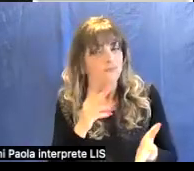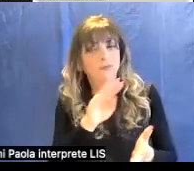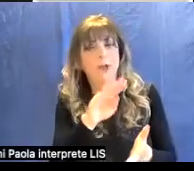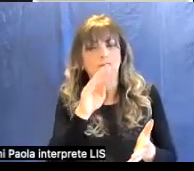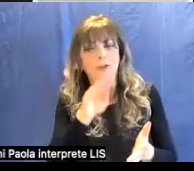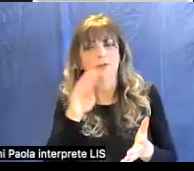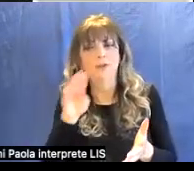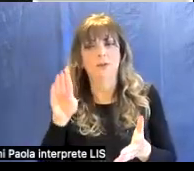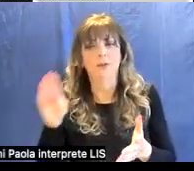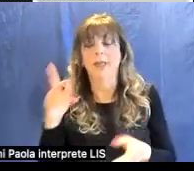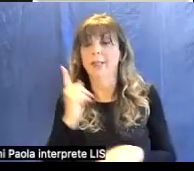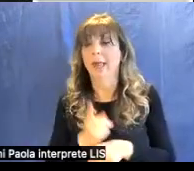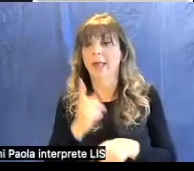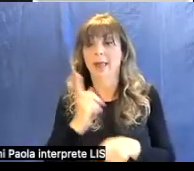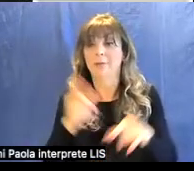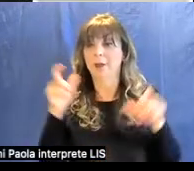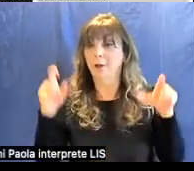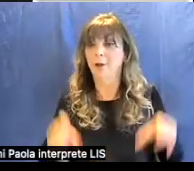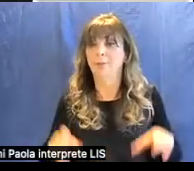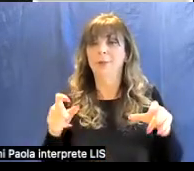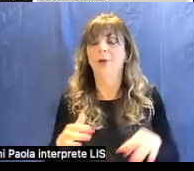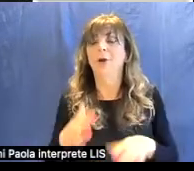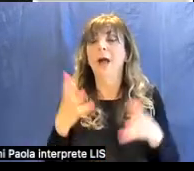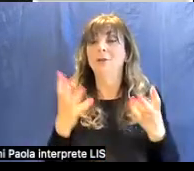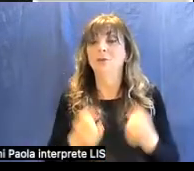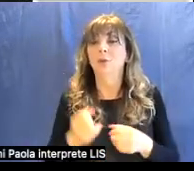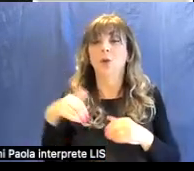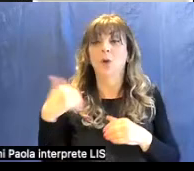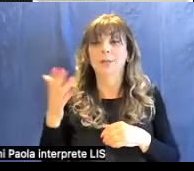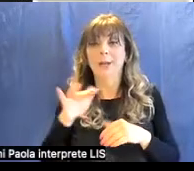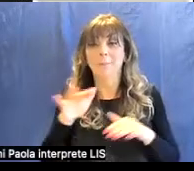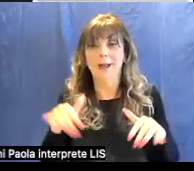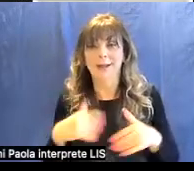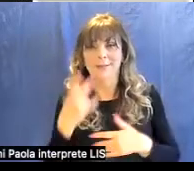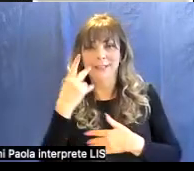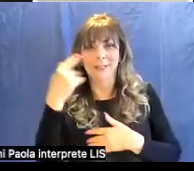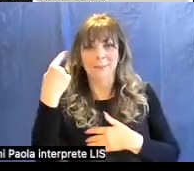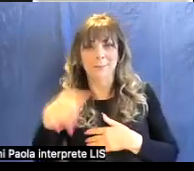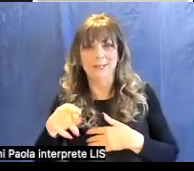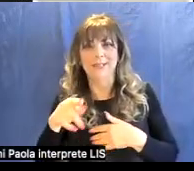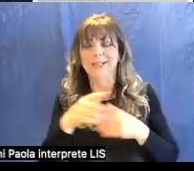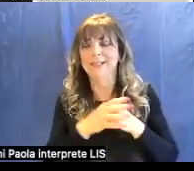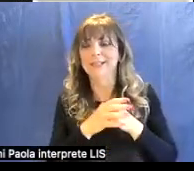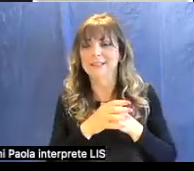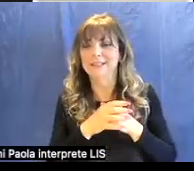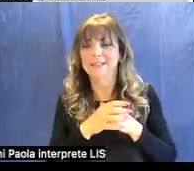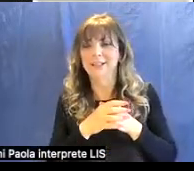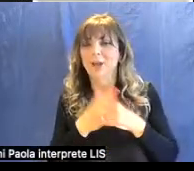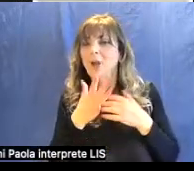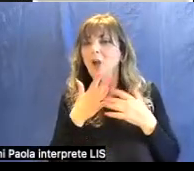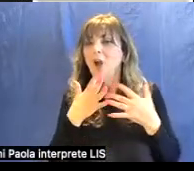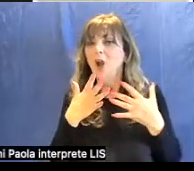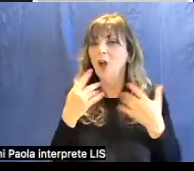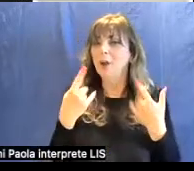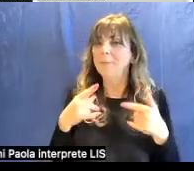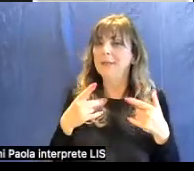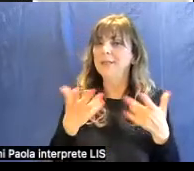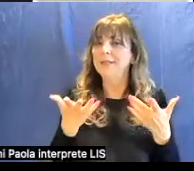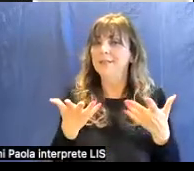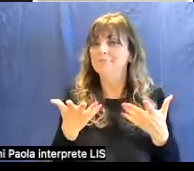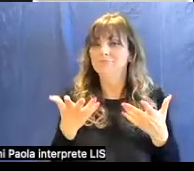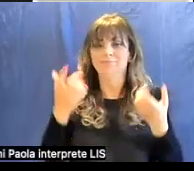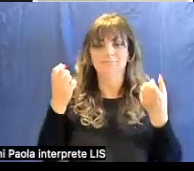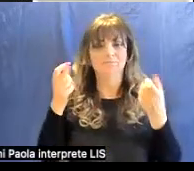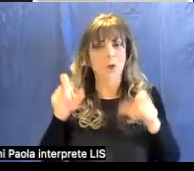l'azzurro oltre mare ecco qui vedete è un colore che si impone